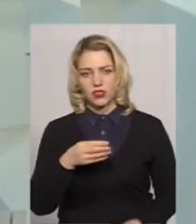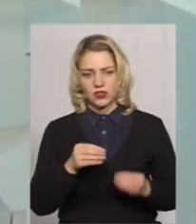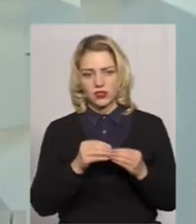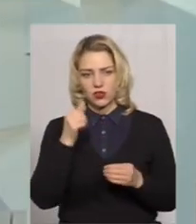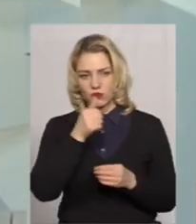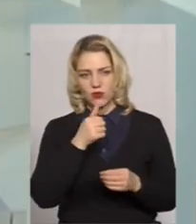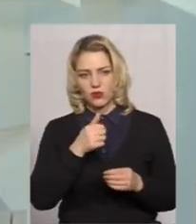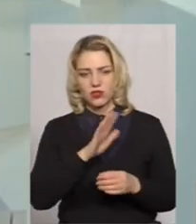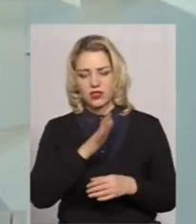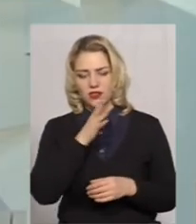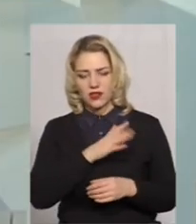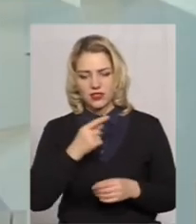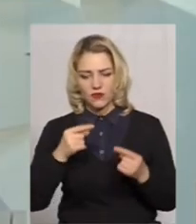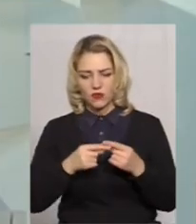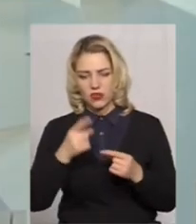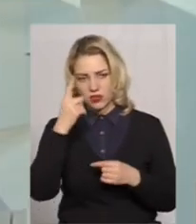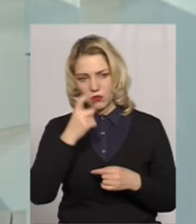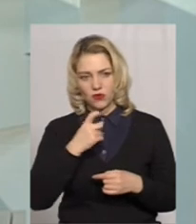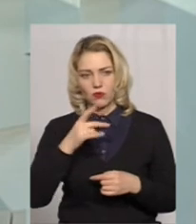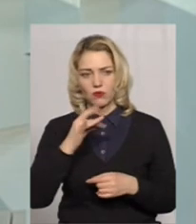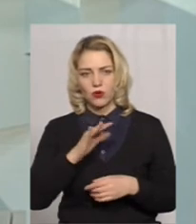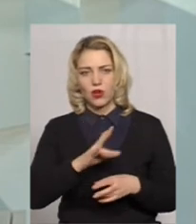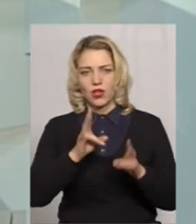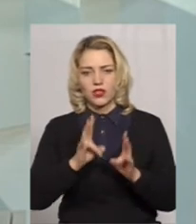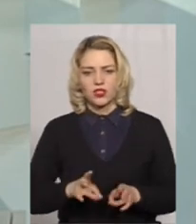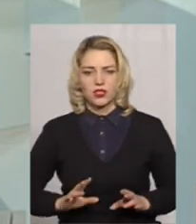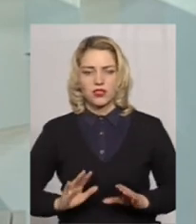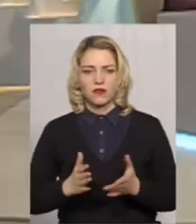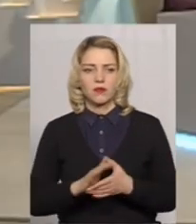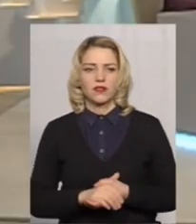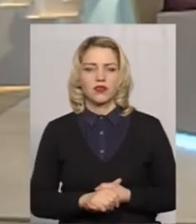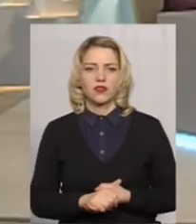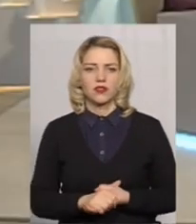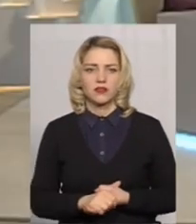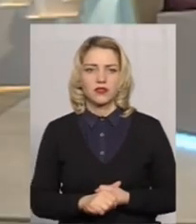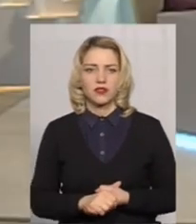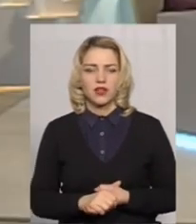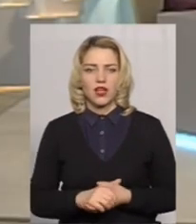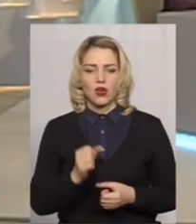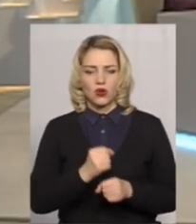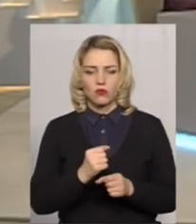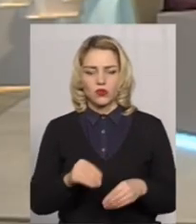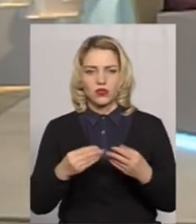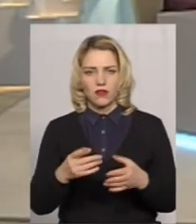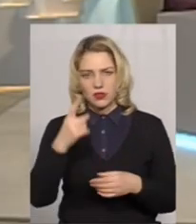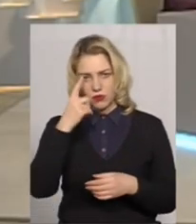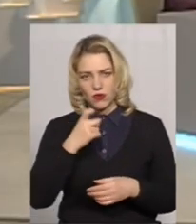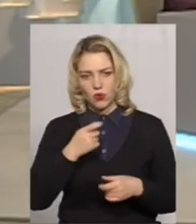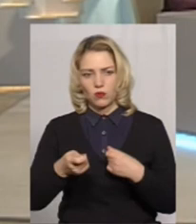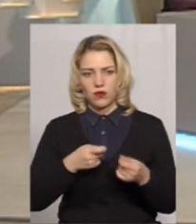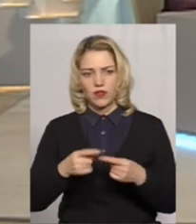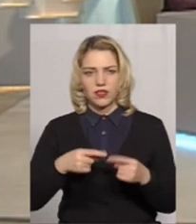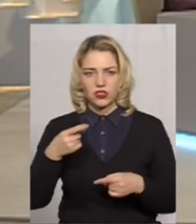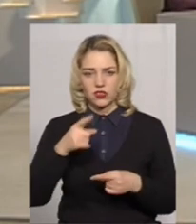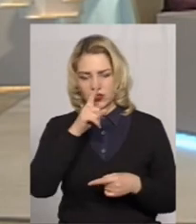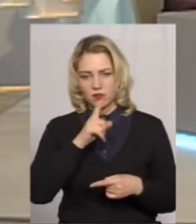році за несвоєчасне повідомлення про настання нещасного випадку. Роботодавець повідомив управління